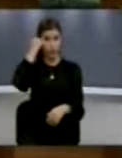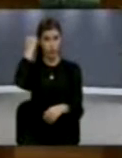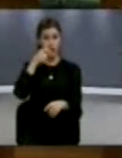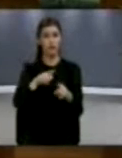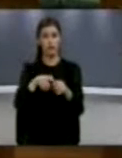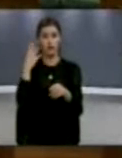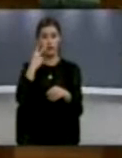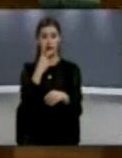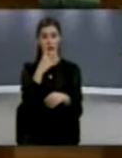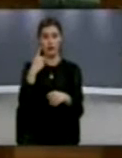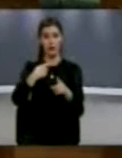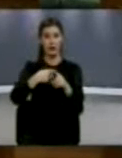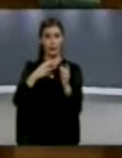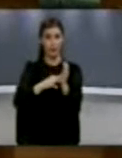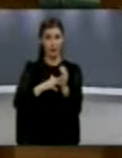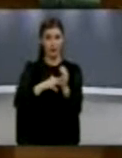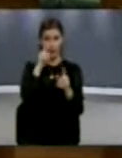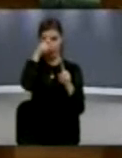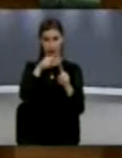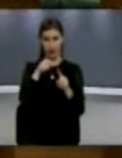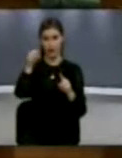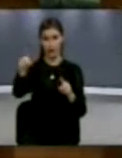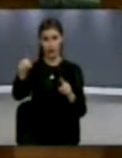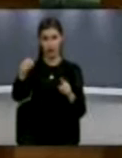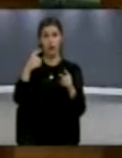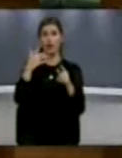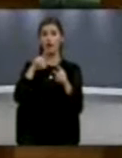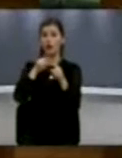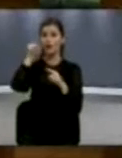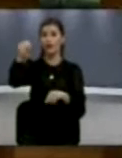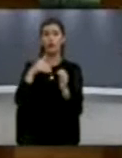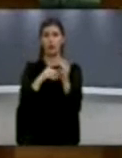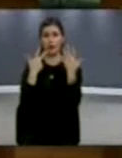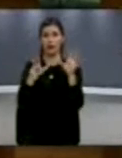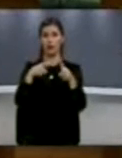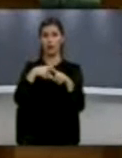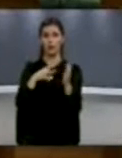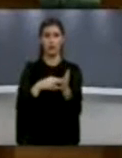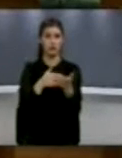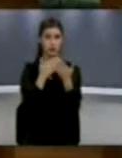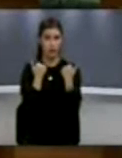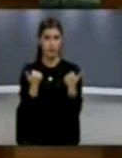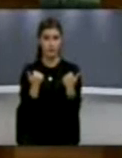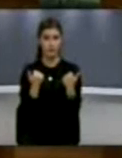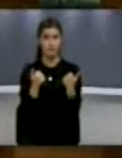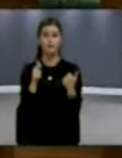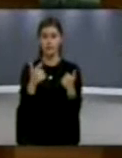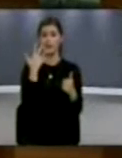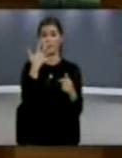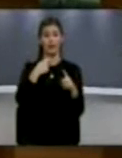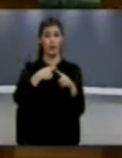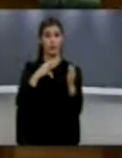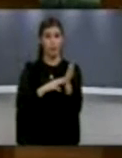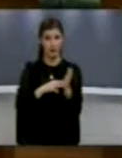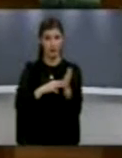e 21 prej pejes, pra plët 8 kilometra ljarë kufirin. Dëshmi tjetër se këto 5 kilometra sjanë të malë i të zi, është edhe